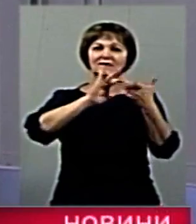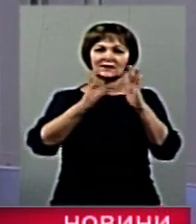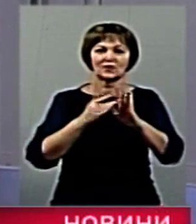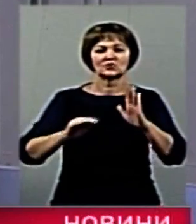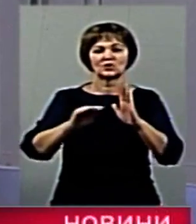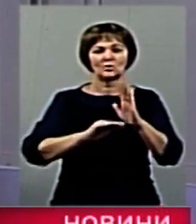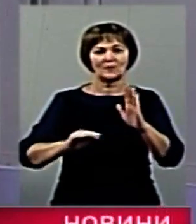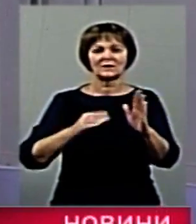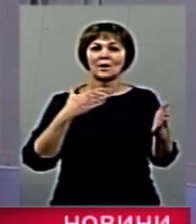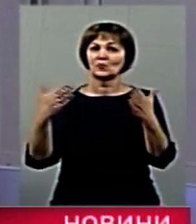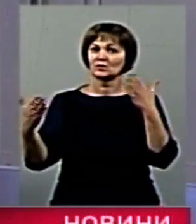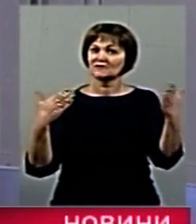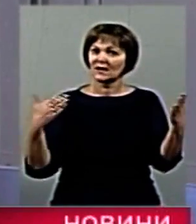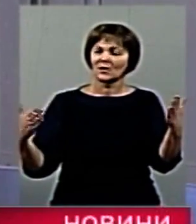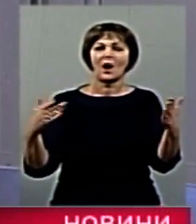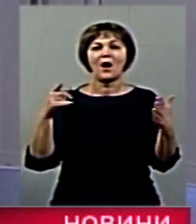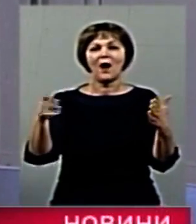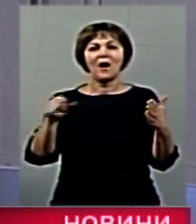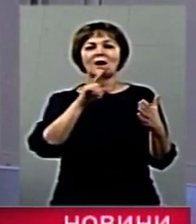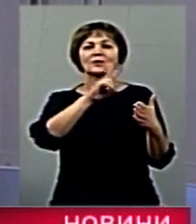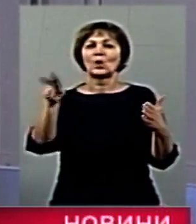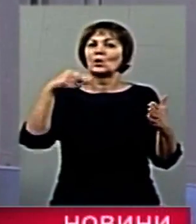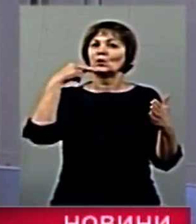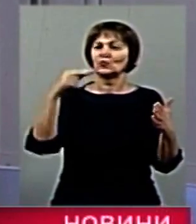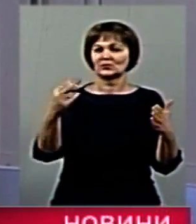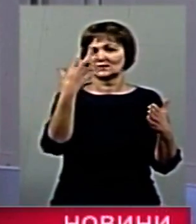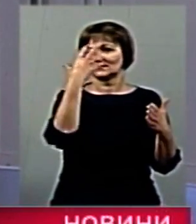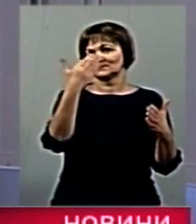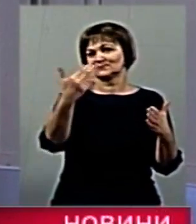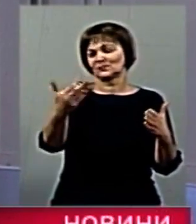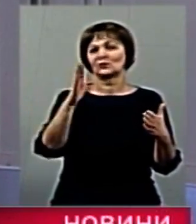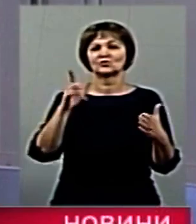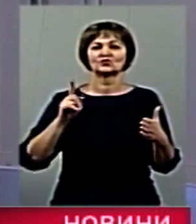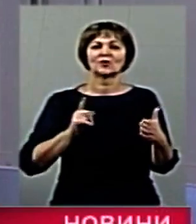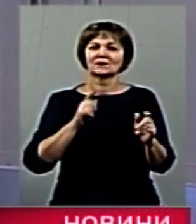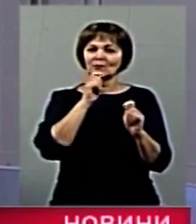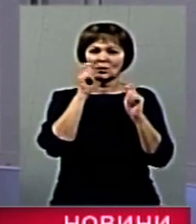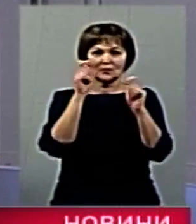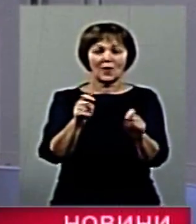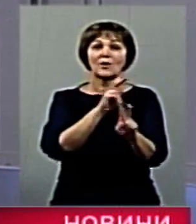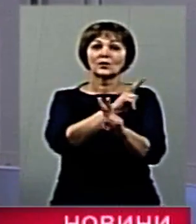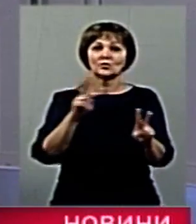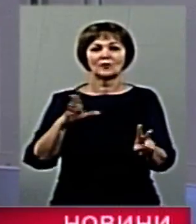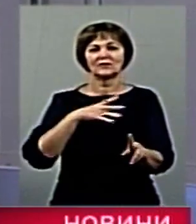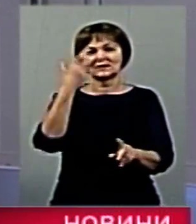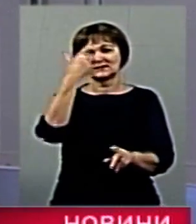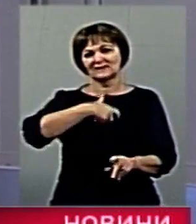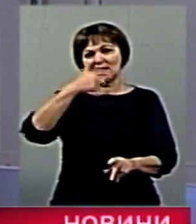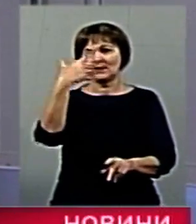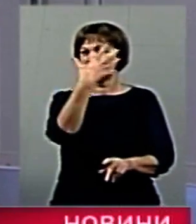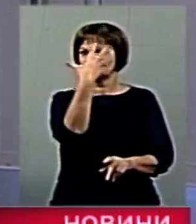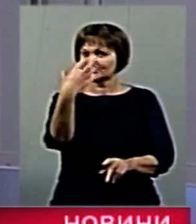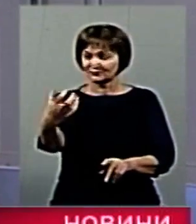Житомирського обласного краєзнавчого музею. Автора найкращого селфі з експонатом чекатиме подарунок. Хто робив селфі та як все